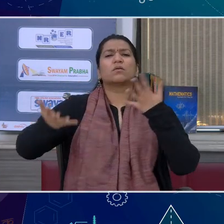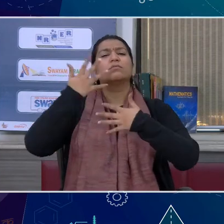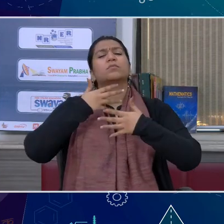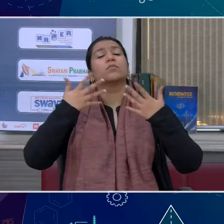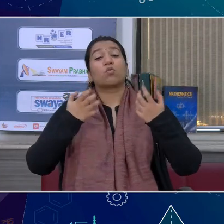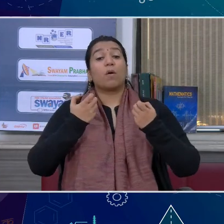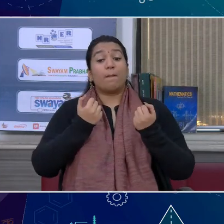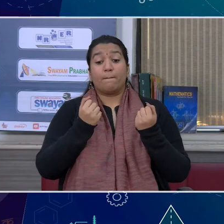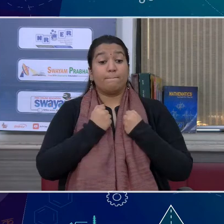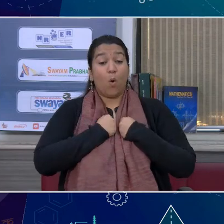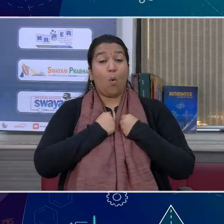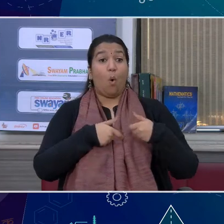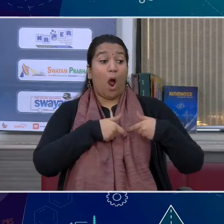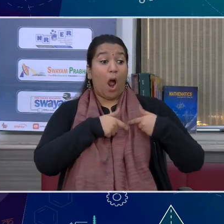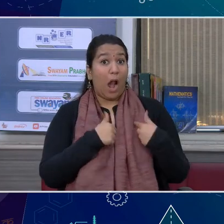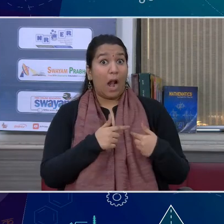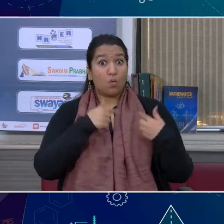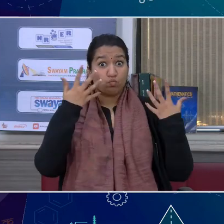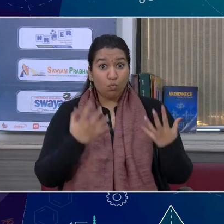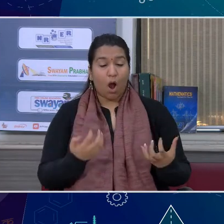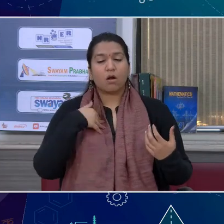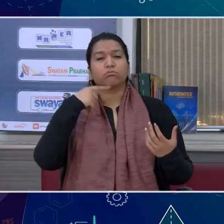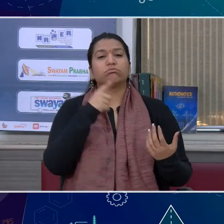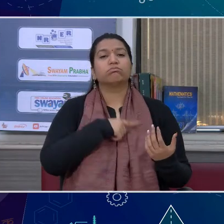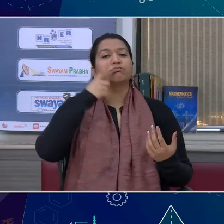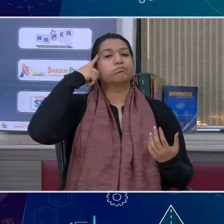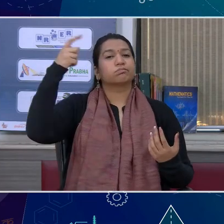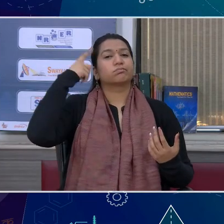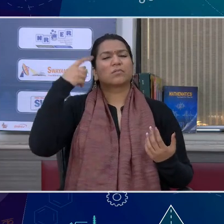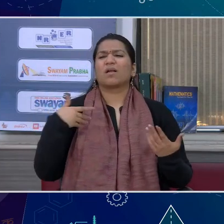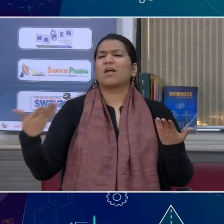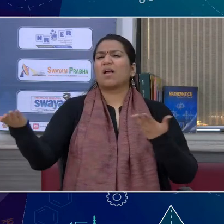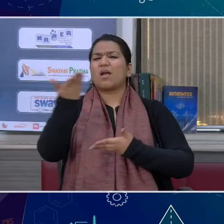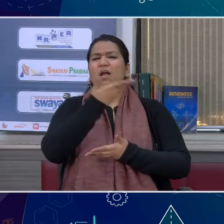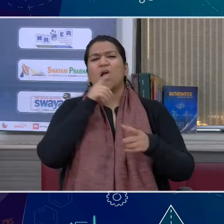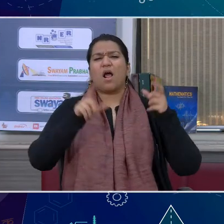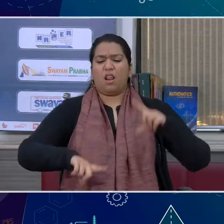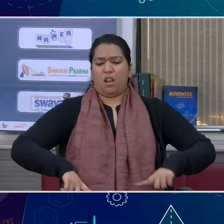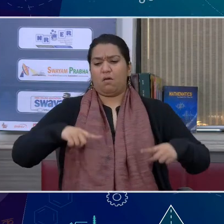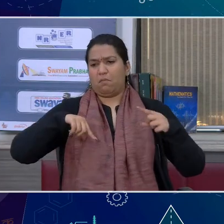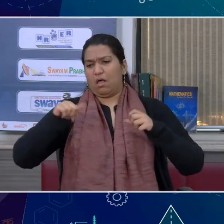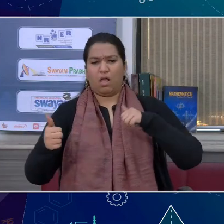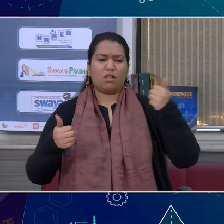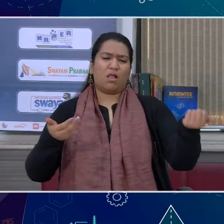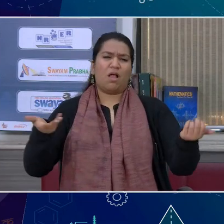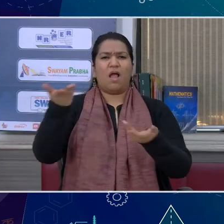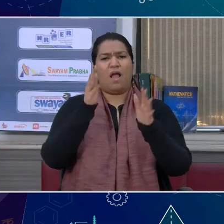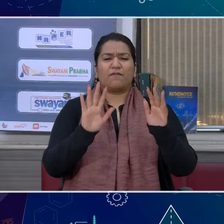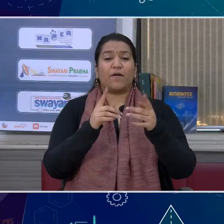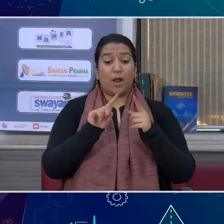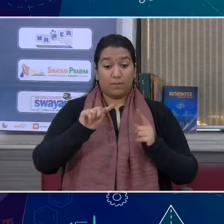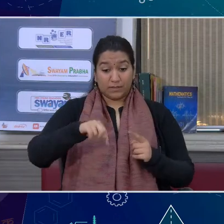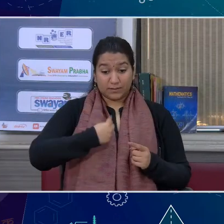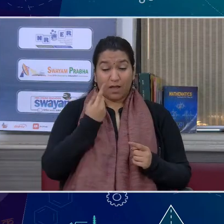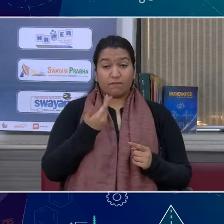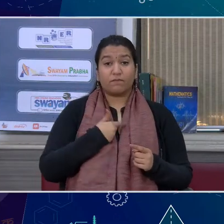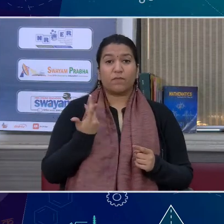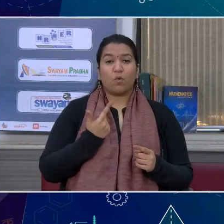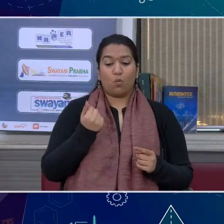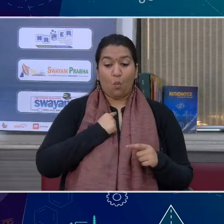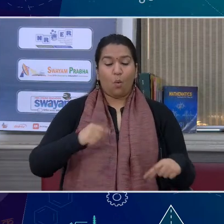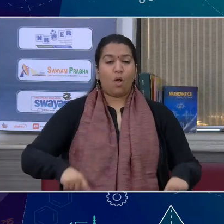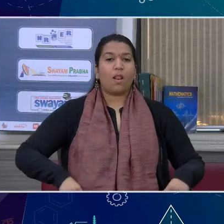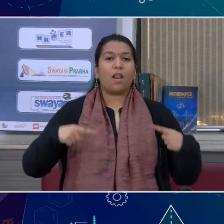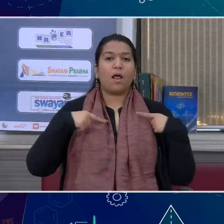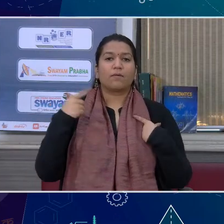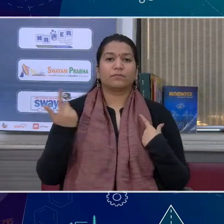अपने मन का गान के लिए करता हूं संसार तो सारा एक दूसरे के लिए जी रहा है लेकिन यहां कभी कह रहे हैं हमें अपने लिए भी जीना है हर मुझे अपने लिए भी